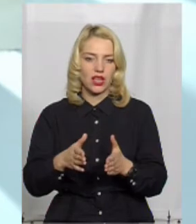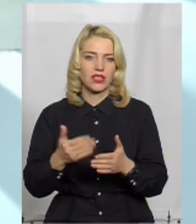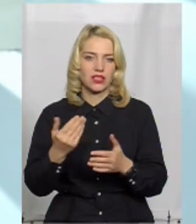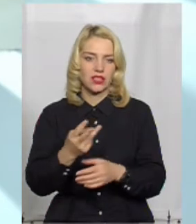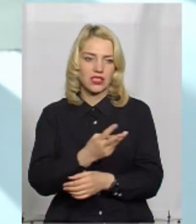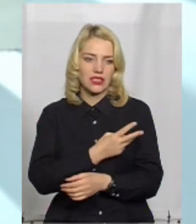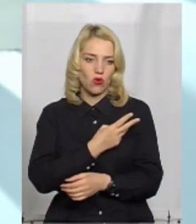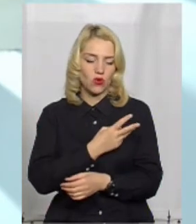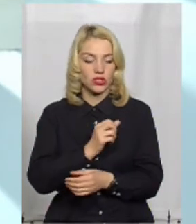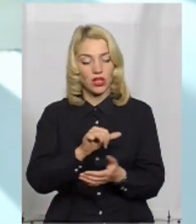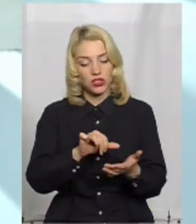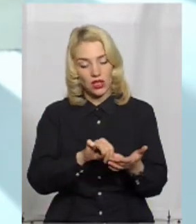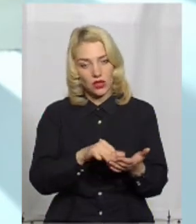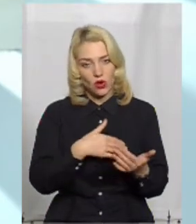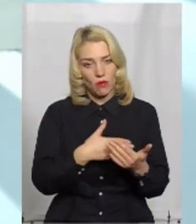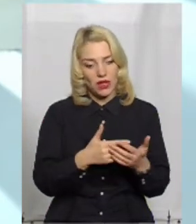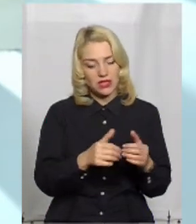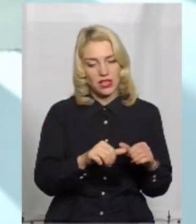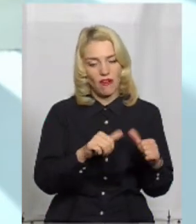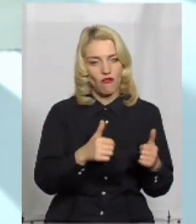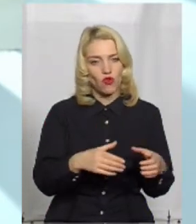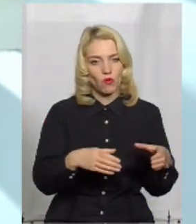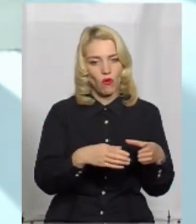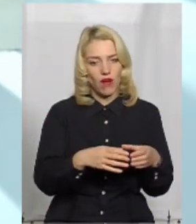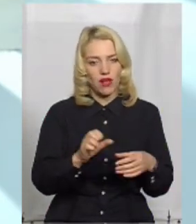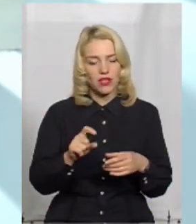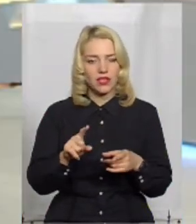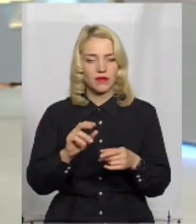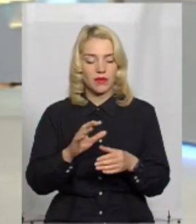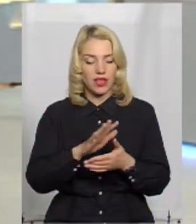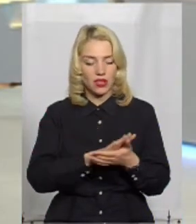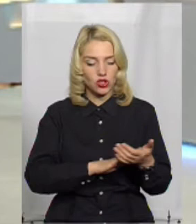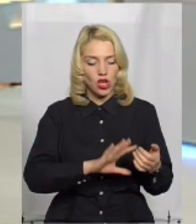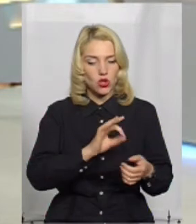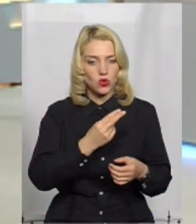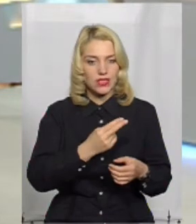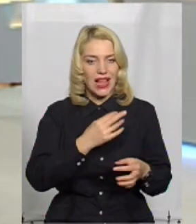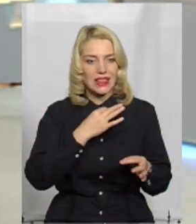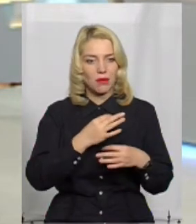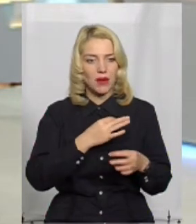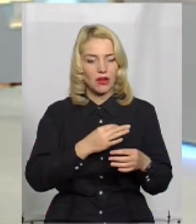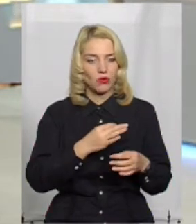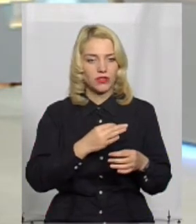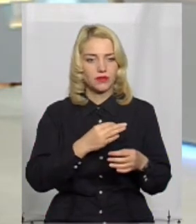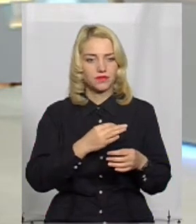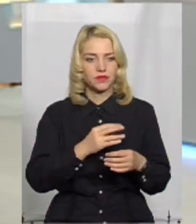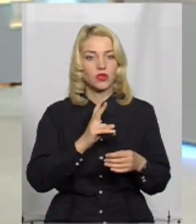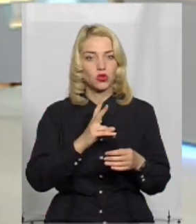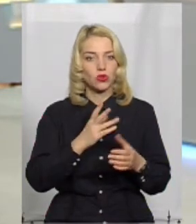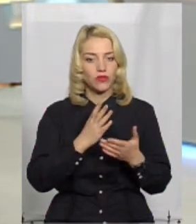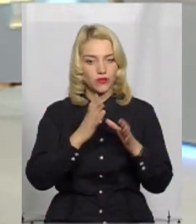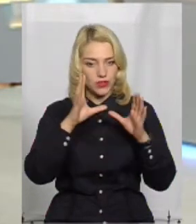заохочення. Як членів громадських формувань, а в подальшому як соціальних перемовників, яких ми внесемо в закон, я ще раз повторюсь,